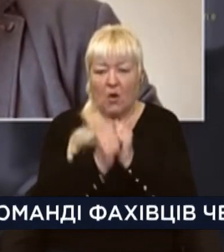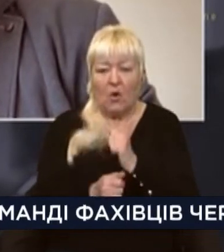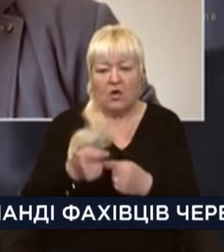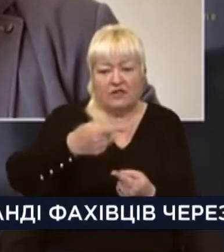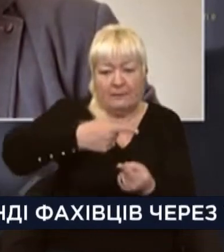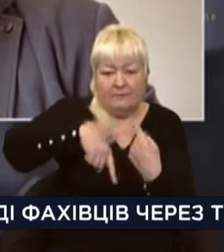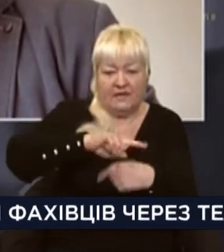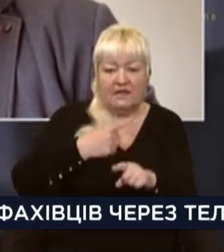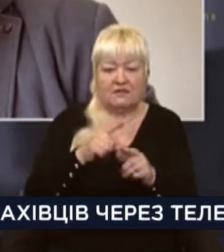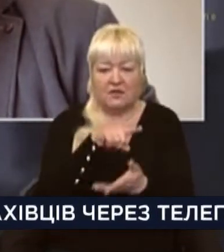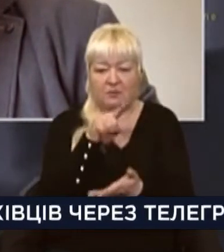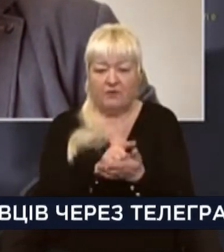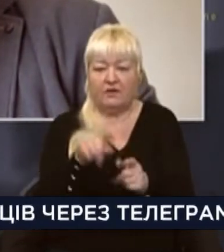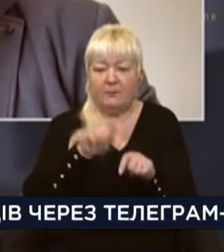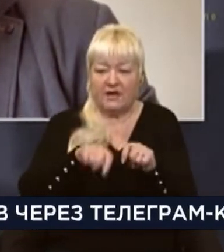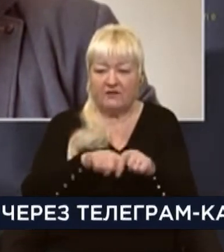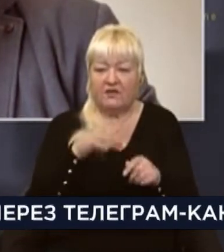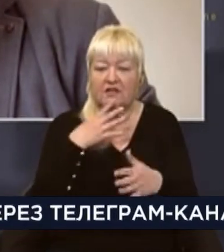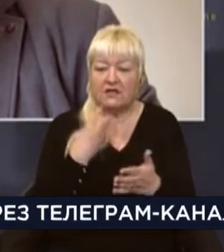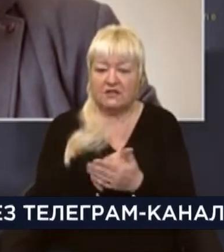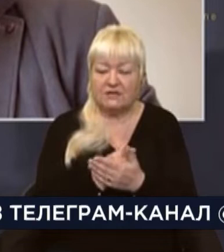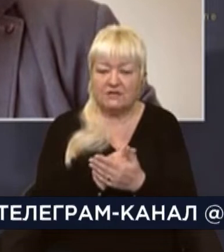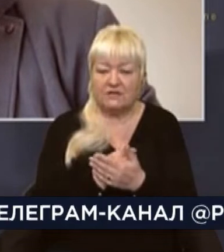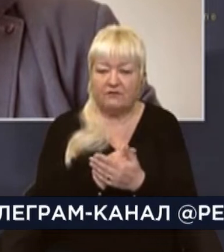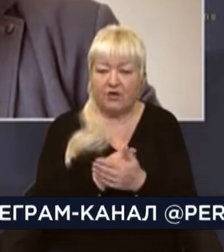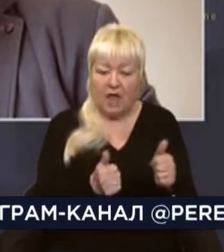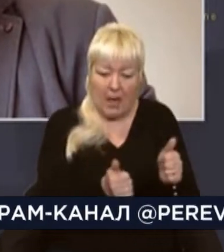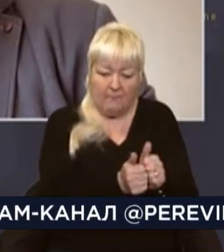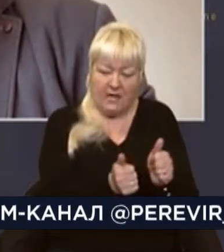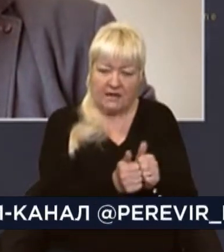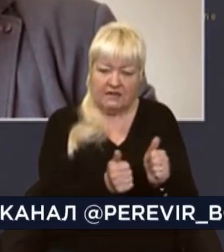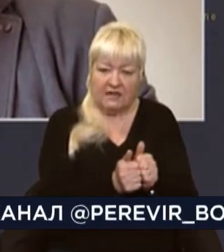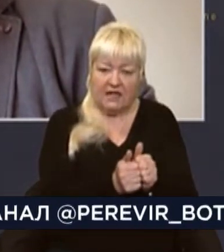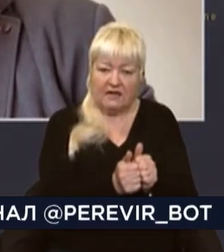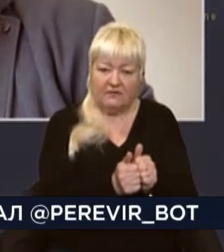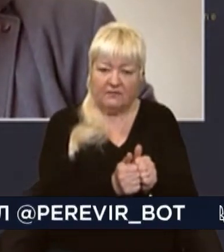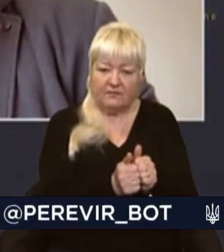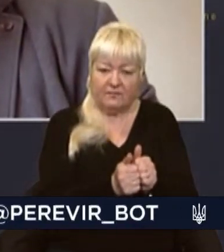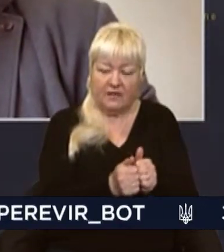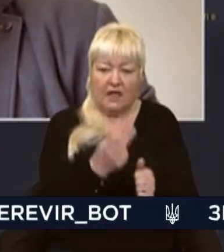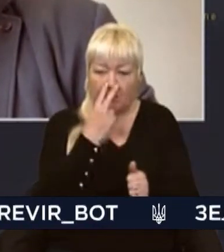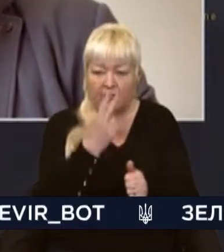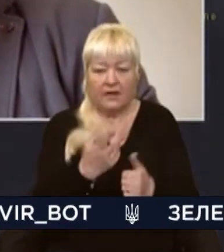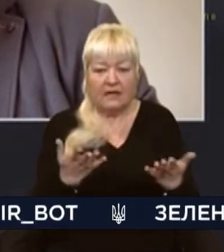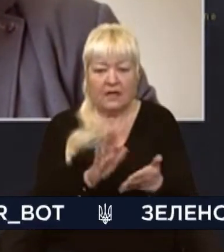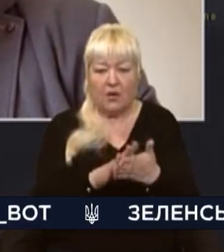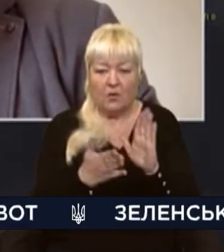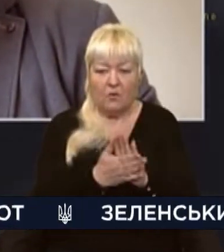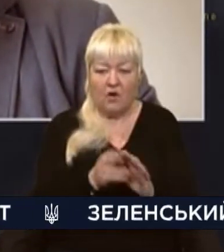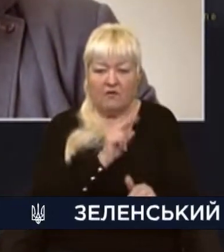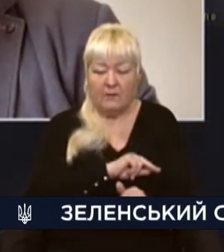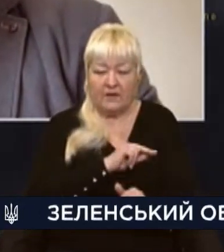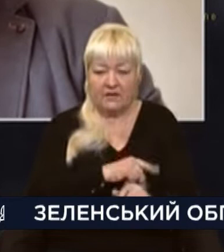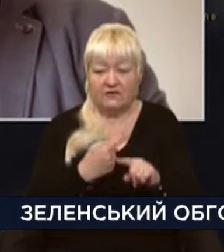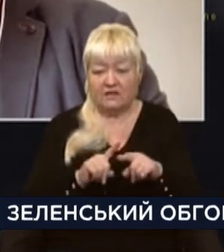повинен перевірити своїх ключових партнерів та вирішити, на яких умовах з ним працювати. Тобто це